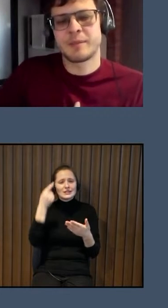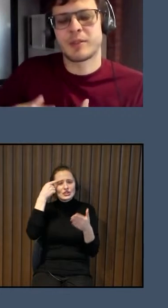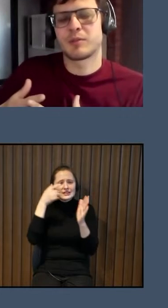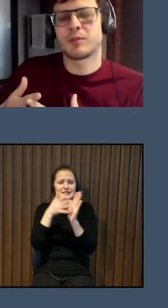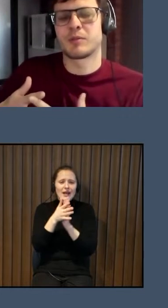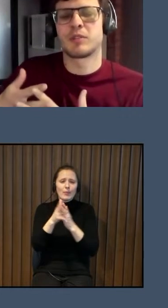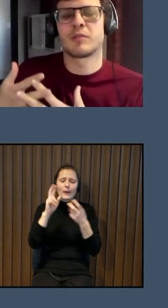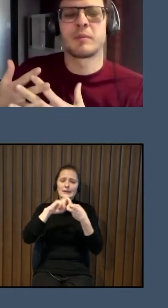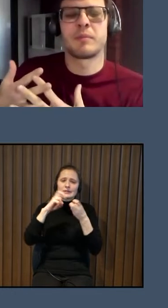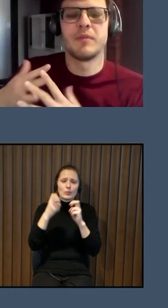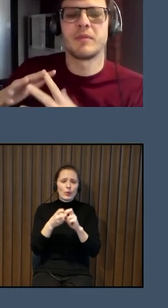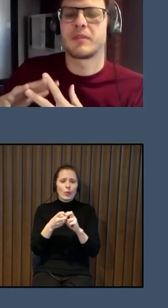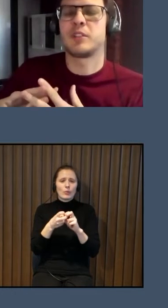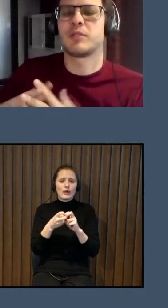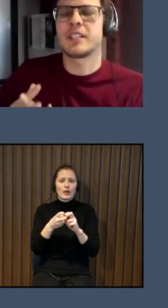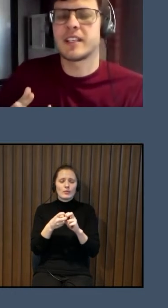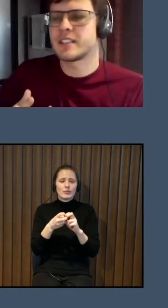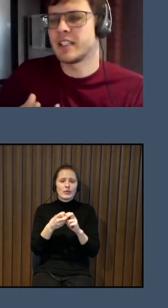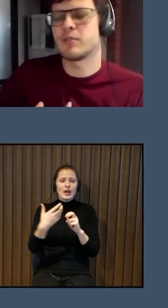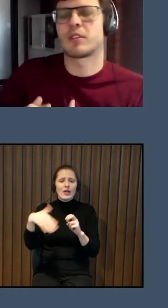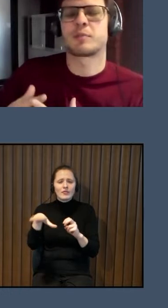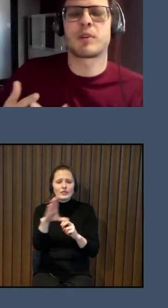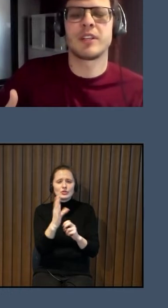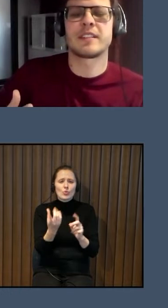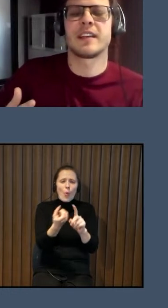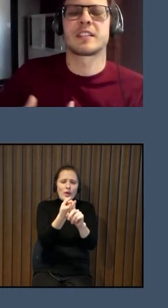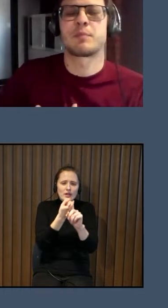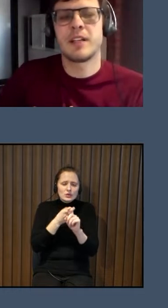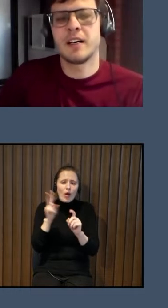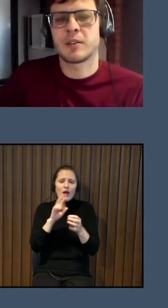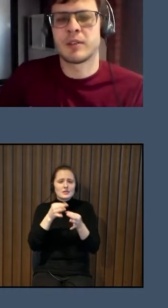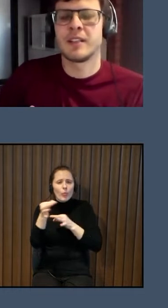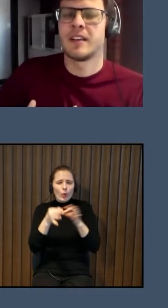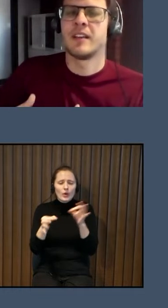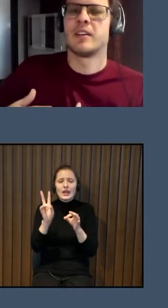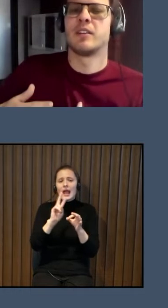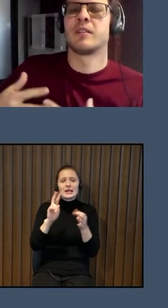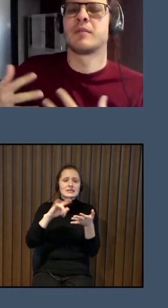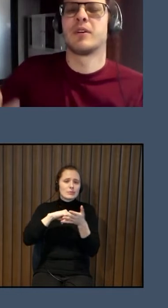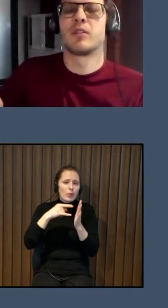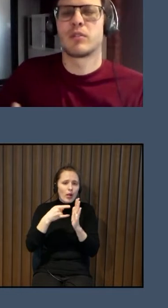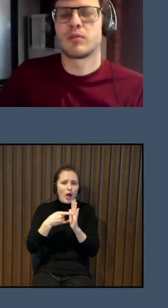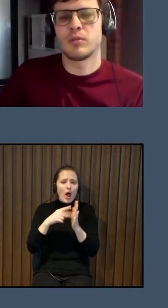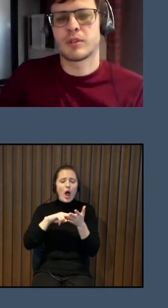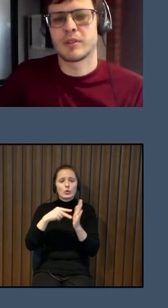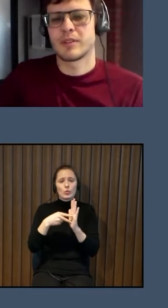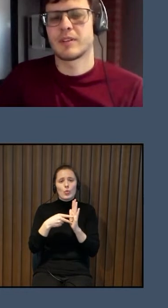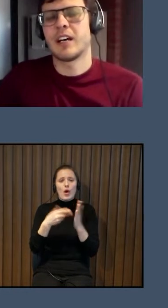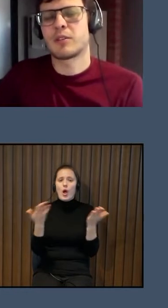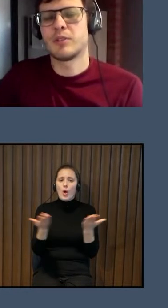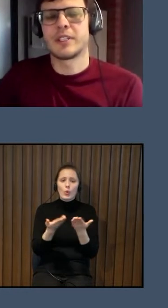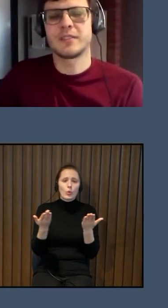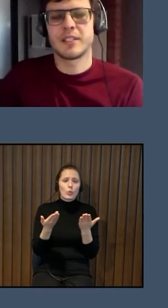problēma, šo te visu iesaistīto, kas projektē, kas plāno, kur,